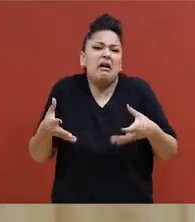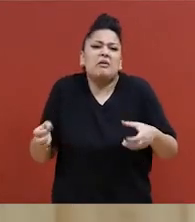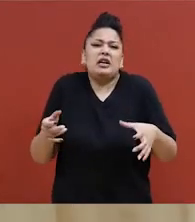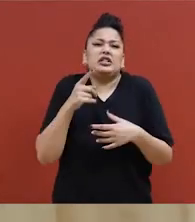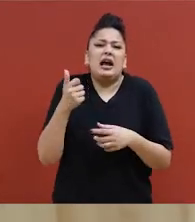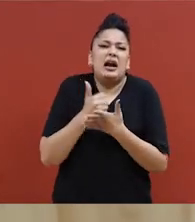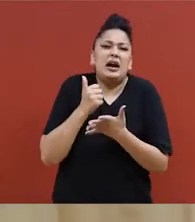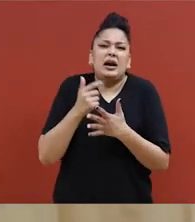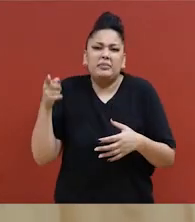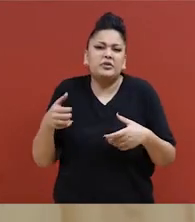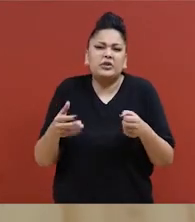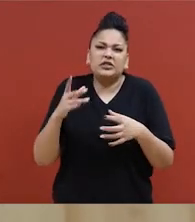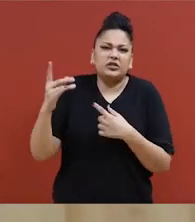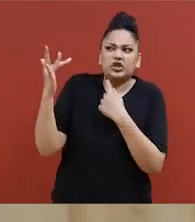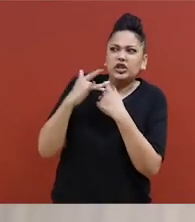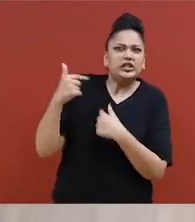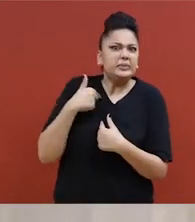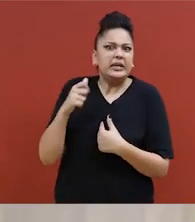! » Appelez-le 911 !